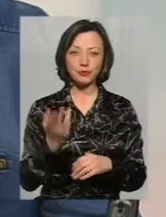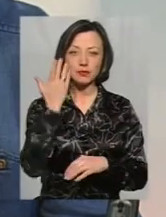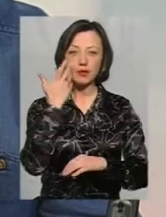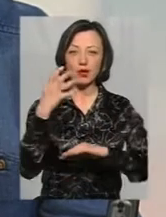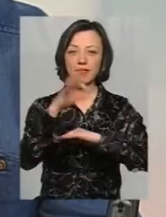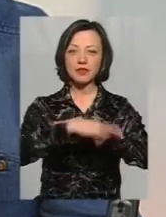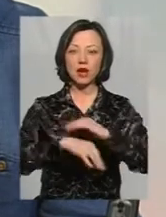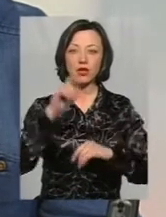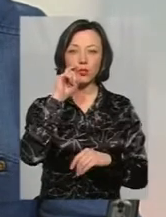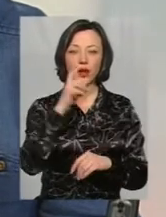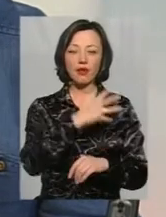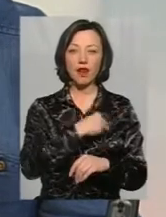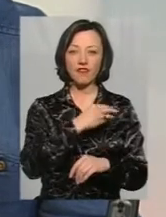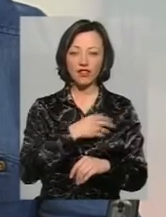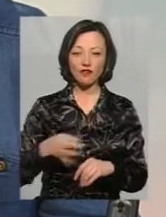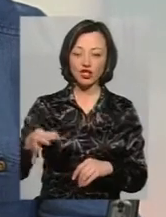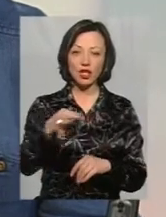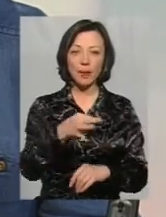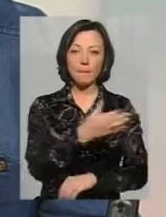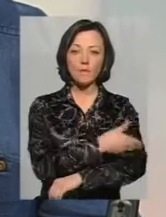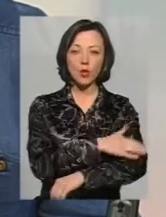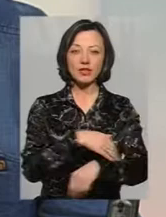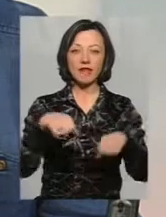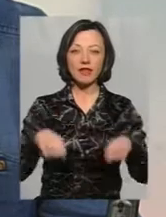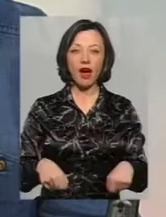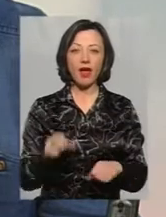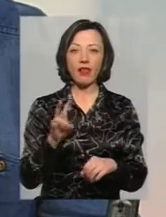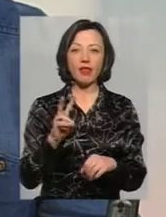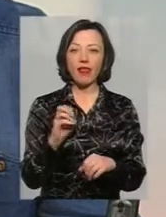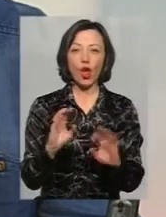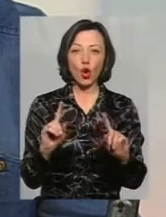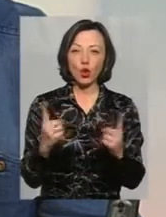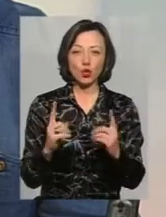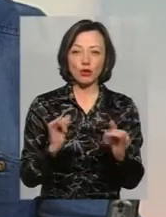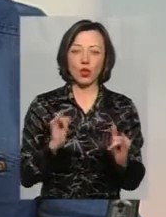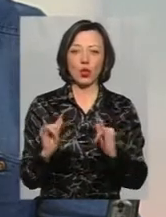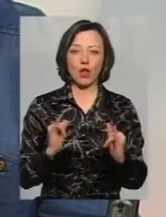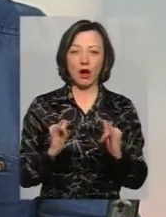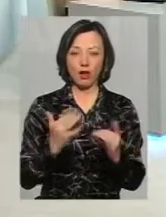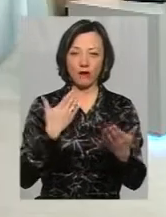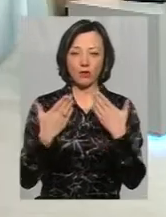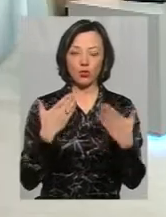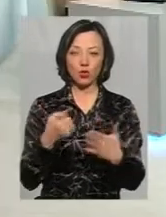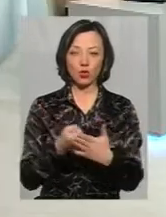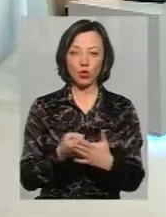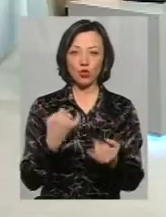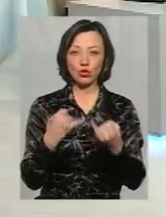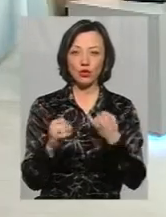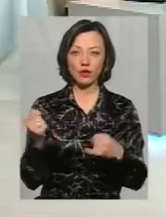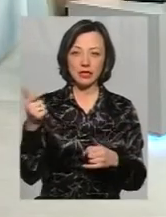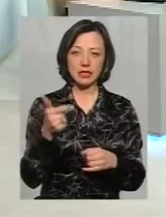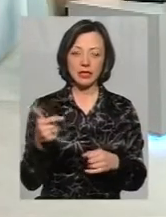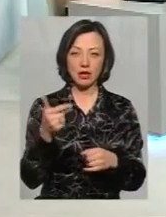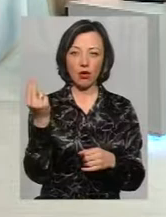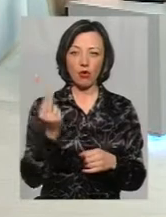Україні, на Львівщині, польська влада не дуже толерувала до жовто-синіх